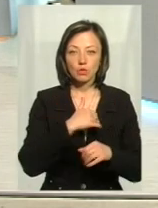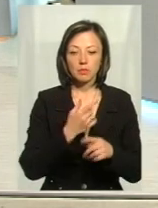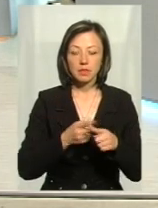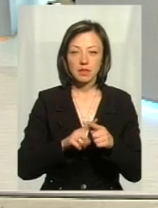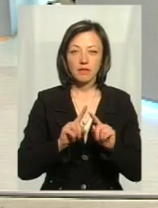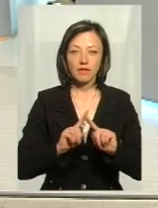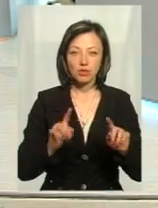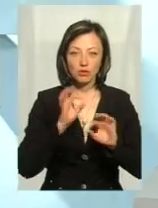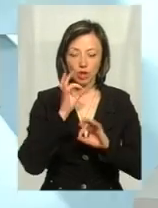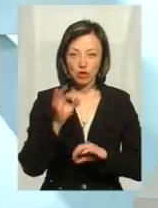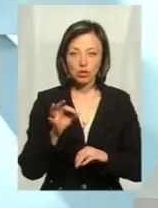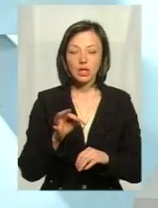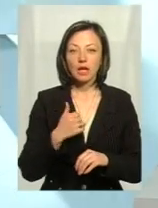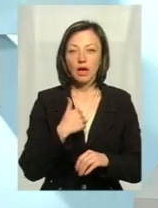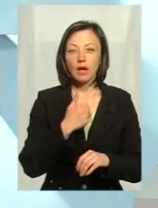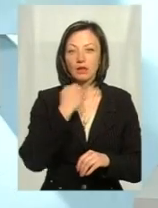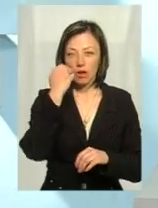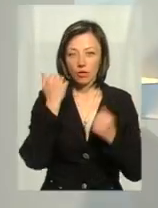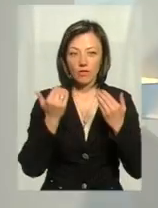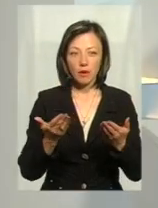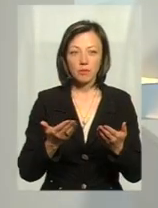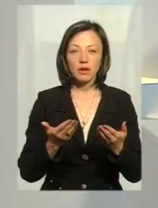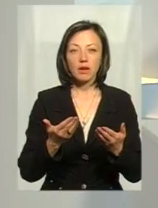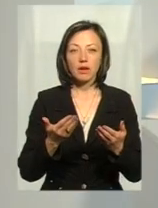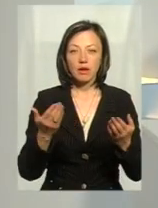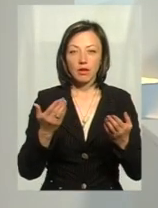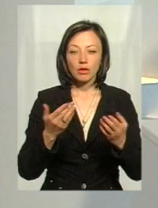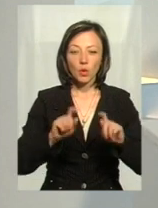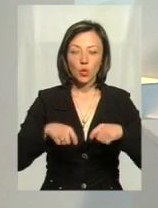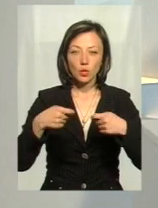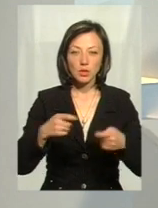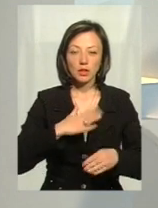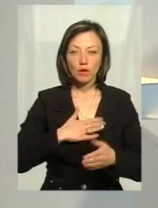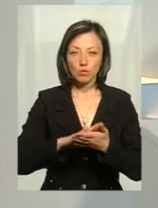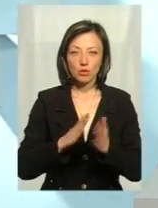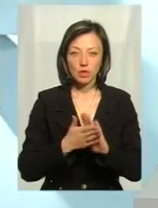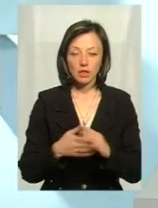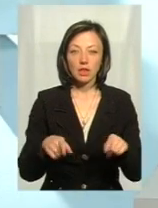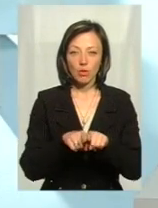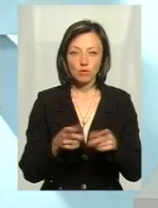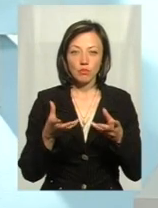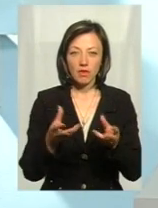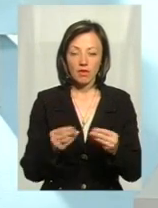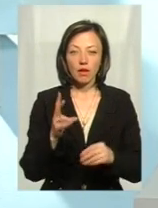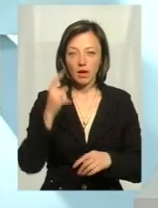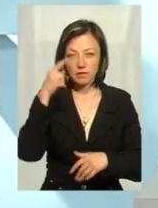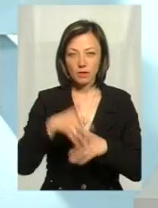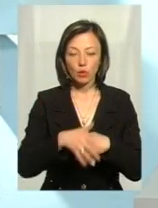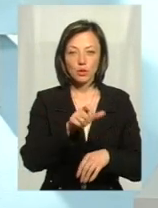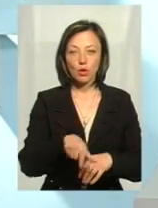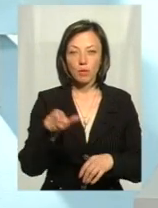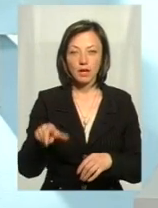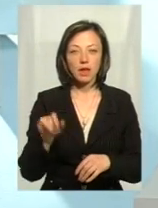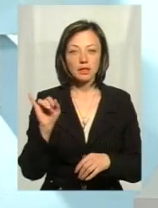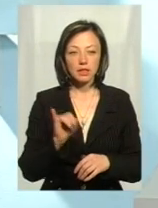відзначити досить. Я дякую вам за те, що ви доносите нашу позицію їм, і я думаю, це також впливає на свідомість громадян.